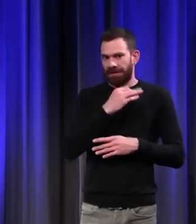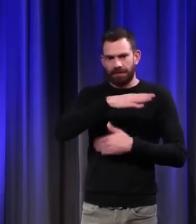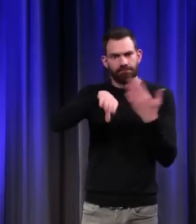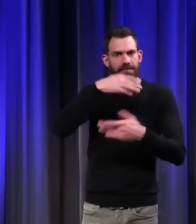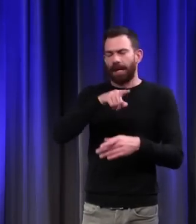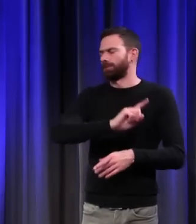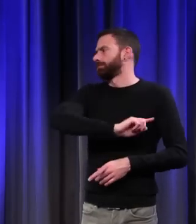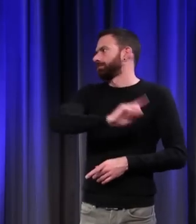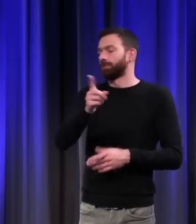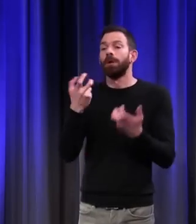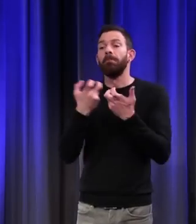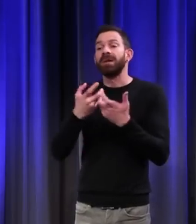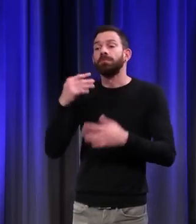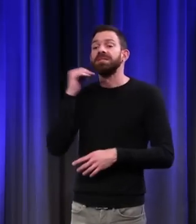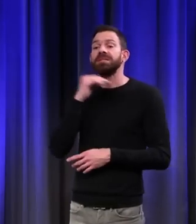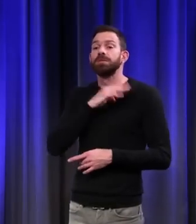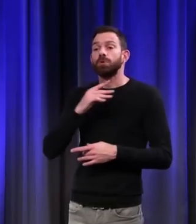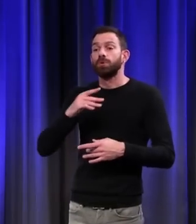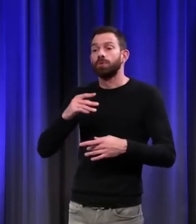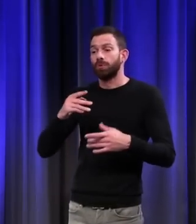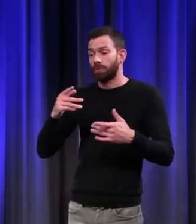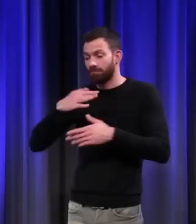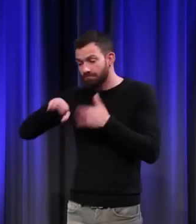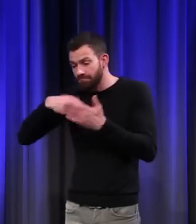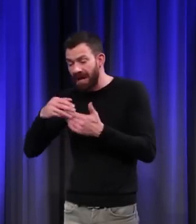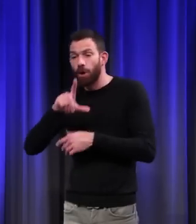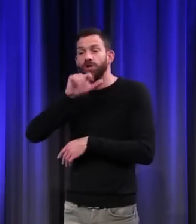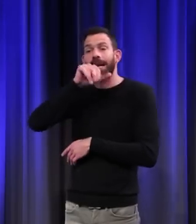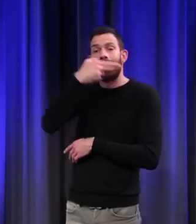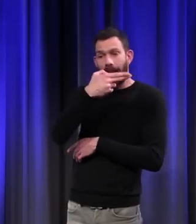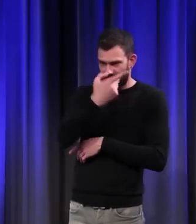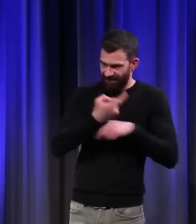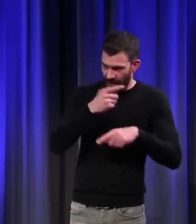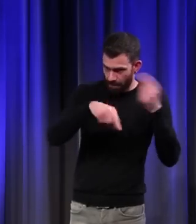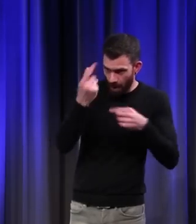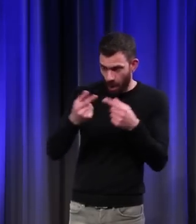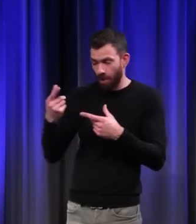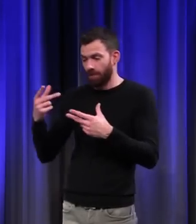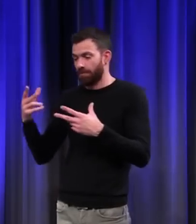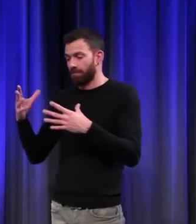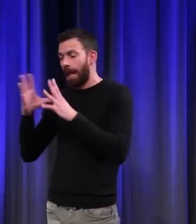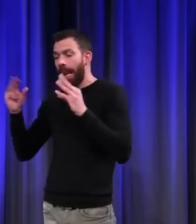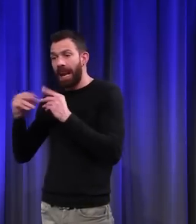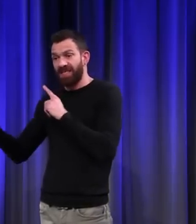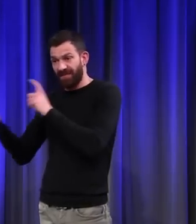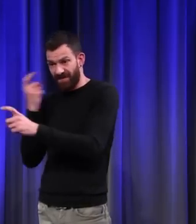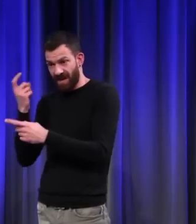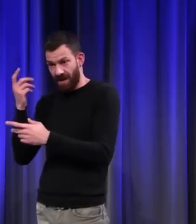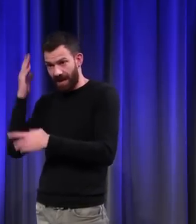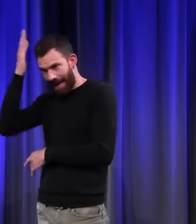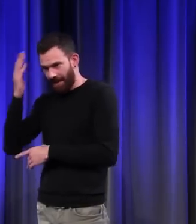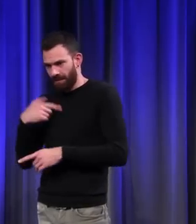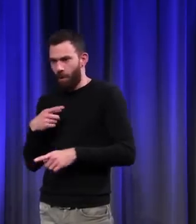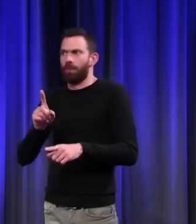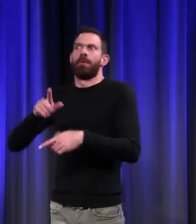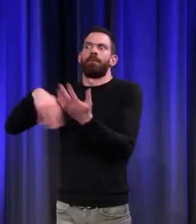Pour une étoffe, par exemple, mélanger du lin, matière végétale, et de la laine, matière animale, est tabou.